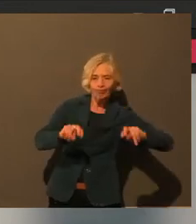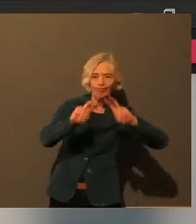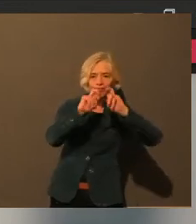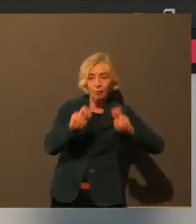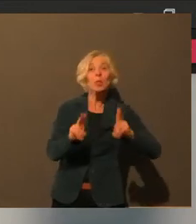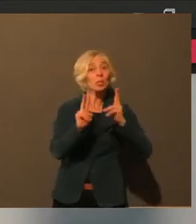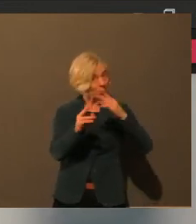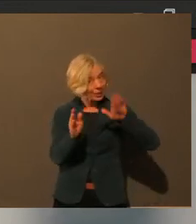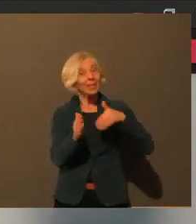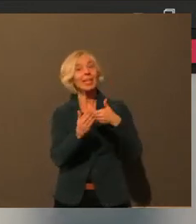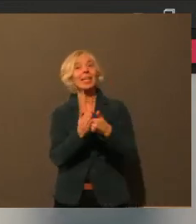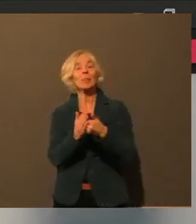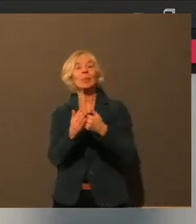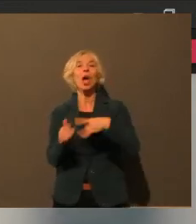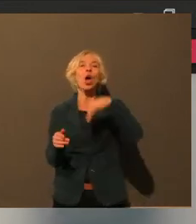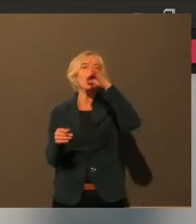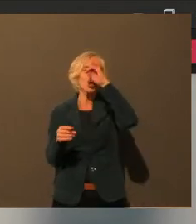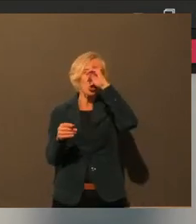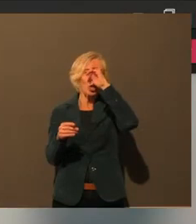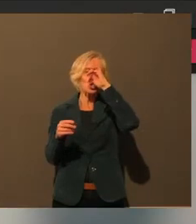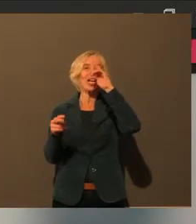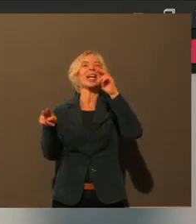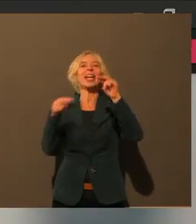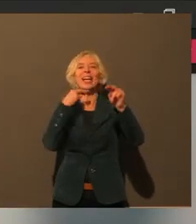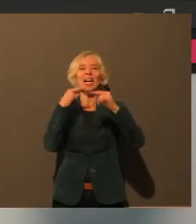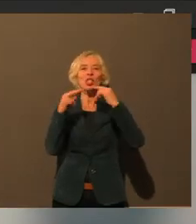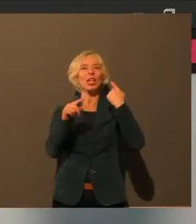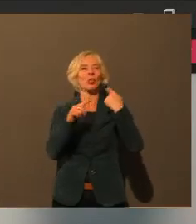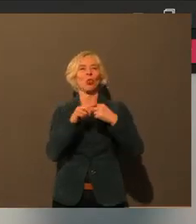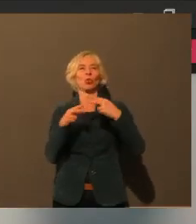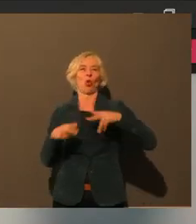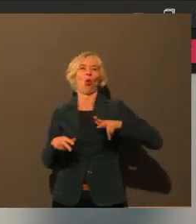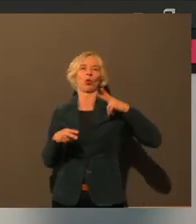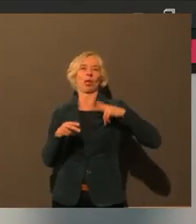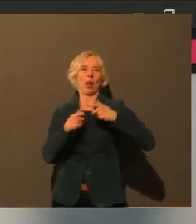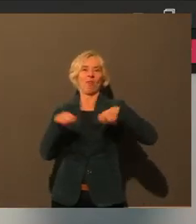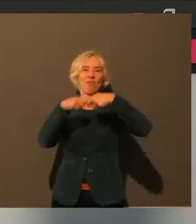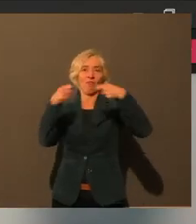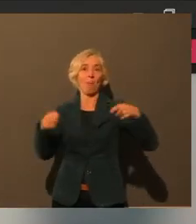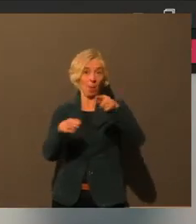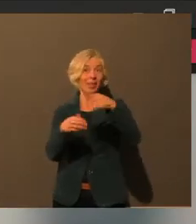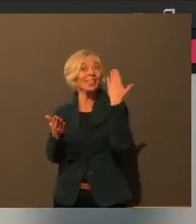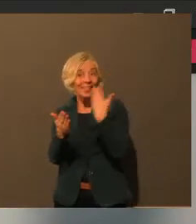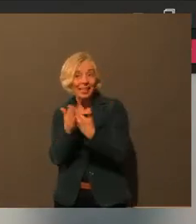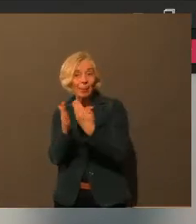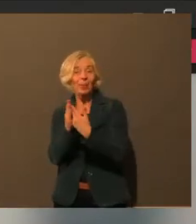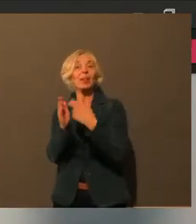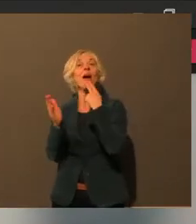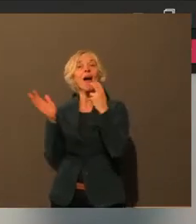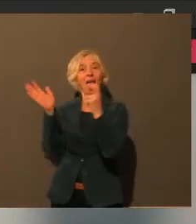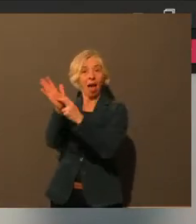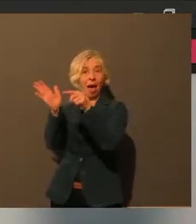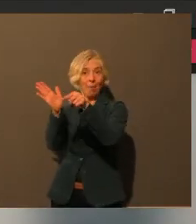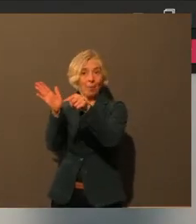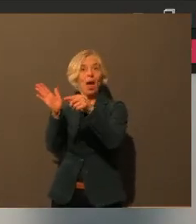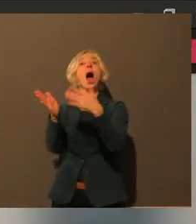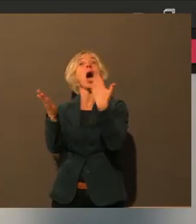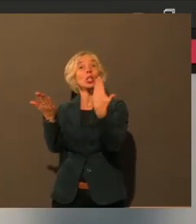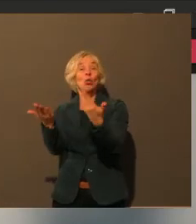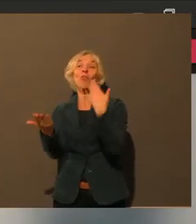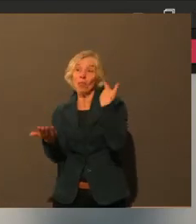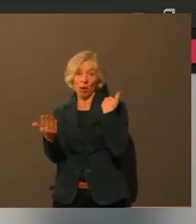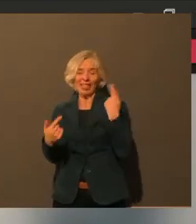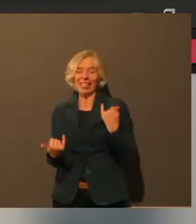sind wir gerade dabei, für Augsburg zu prüfen, ob wir da eine Stadtslizenz kaufen, die wir dann eben unseren Gastronomen auch zur Verfügung stellen können,